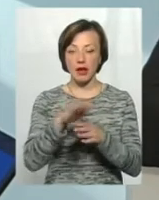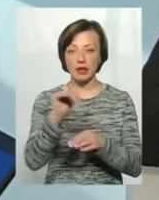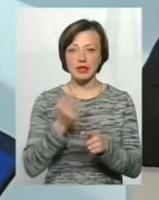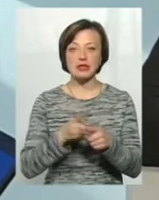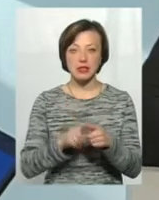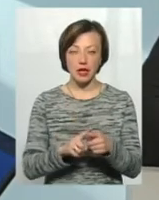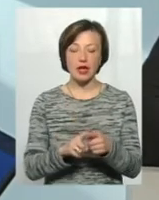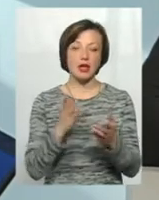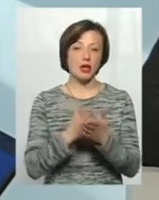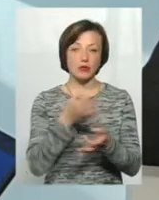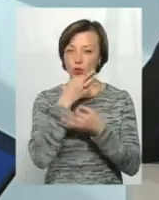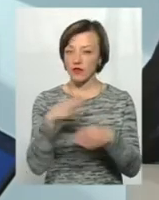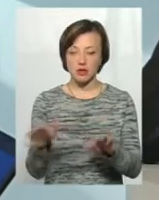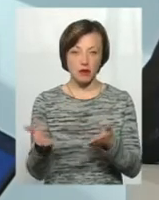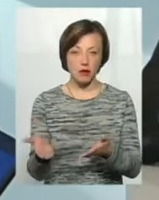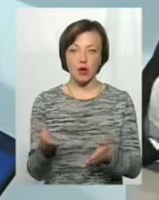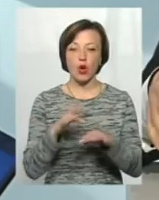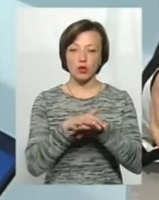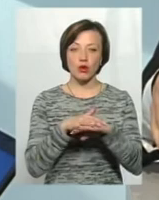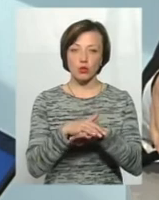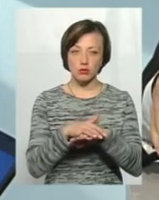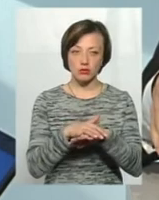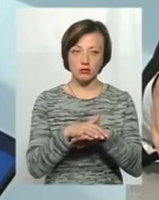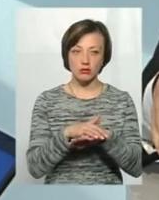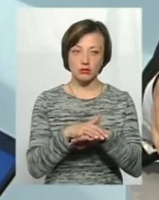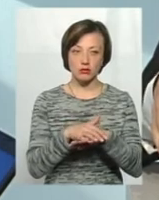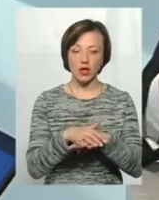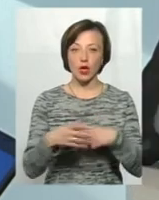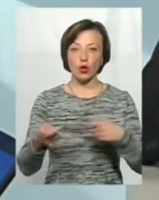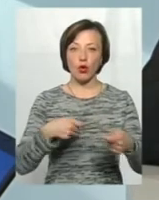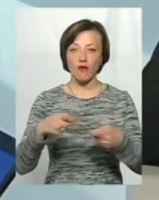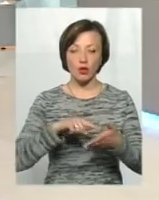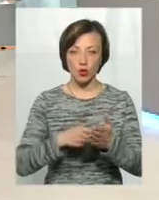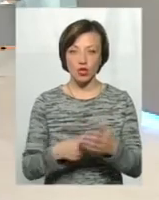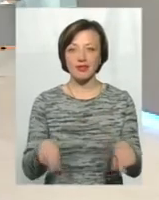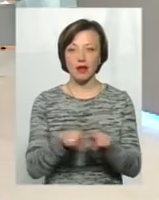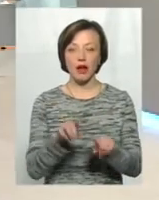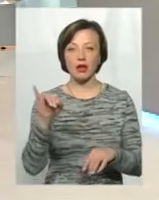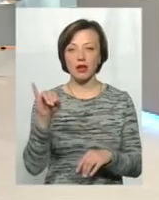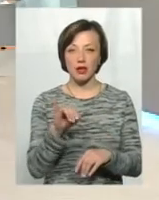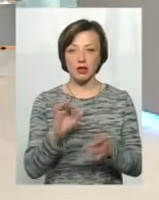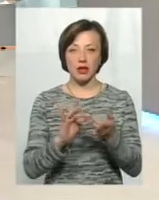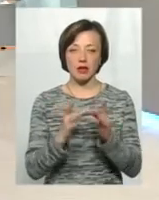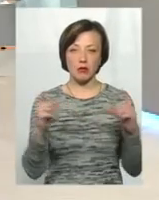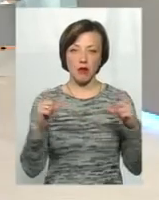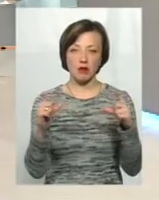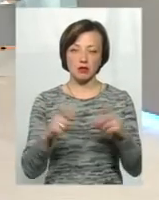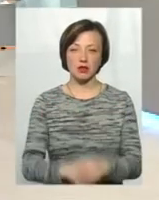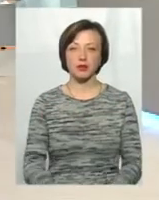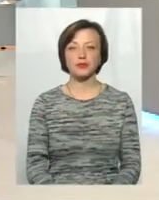інструмент є універсальним, як для розрахунку в наземних так званих торгових точках, так і в інтернет-магазинах.